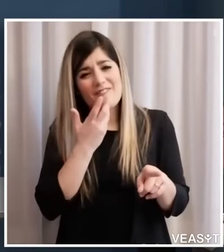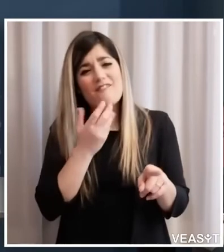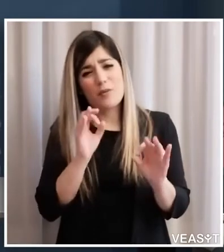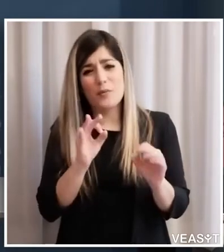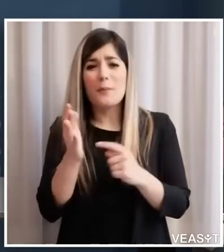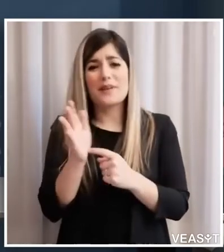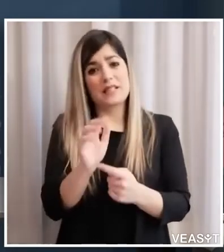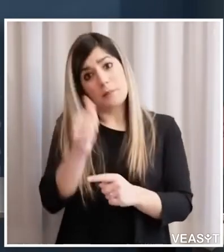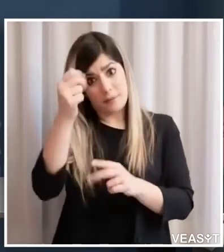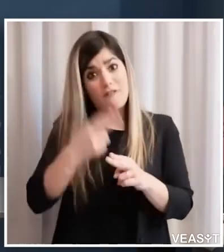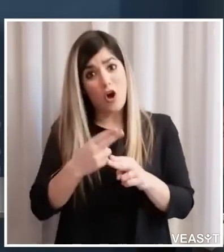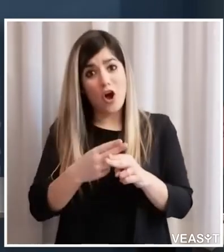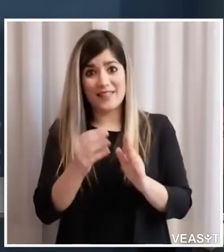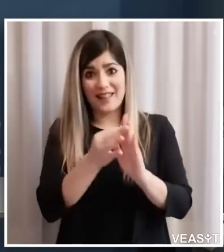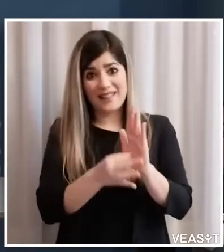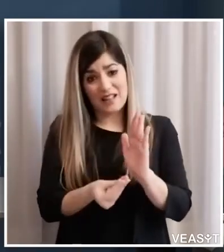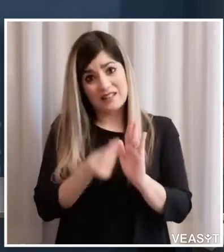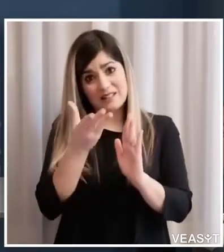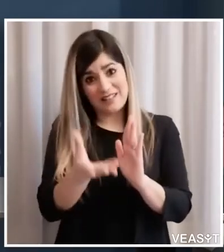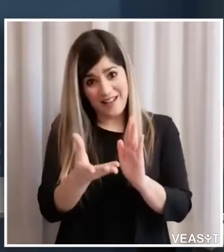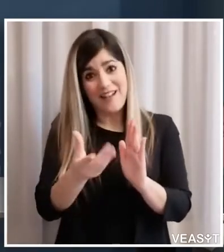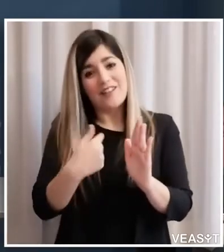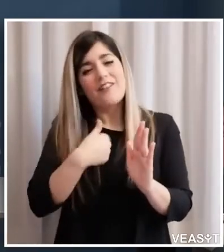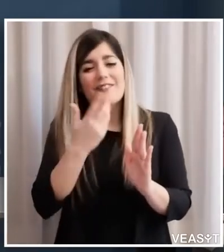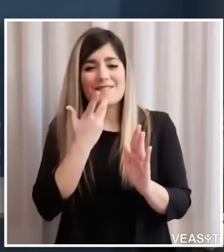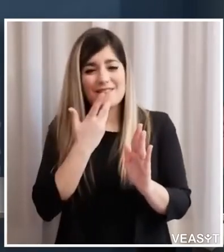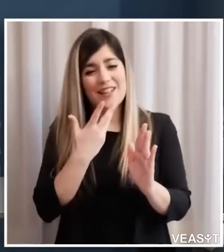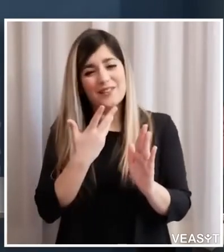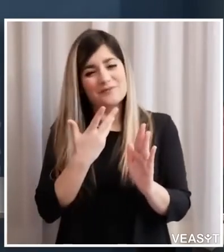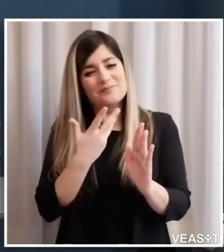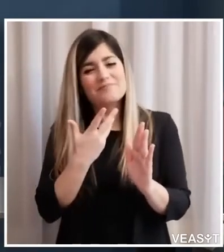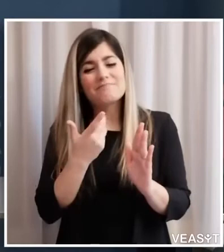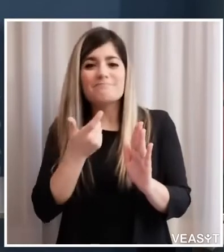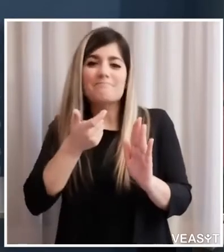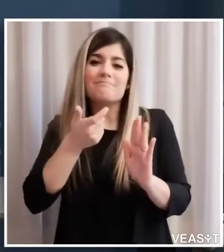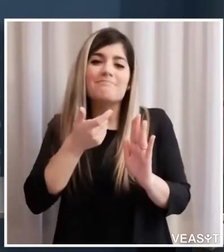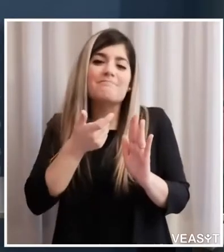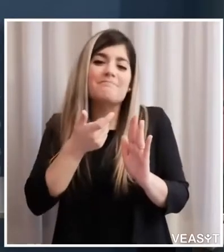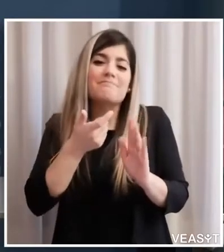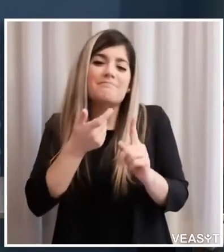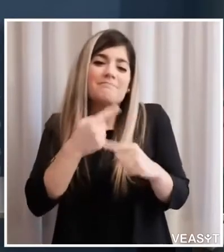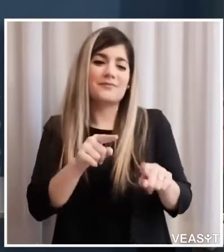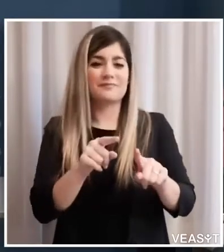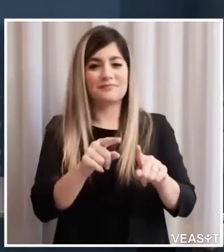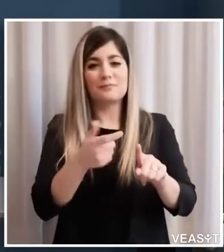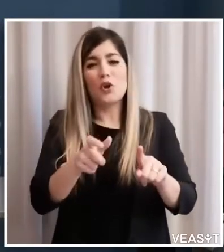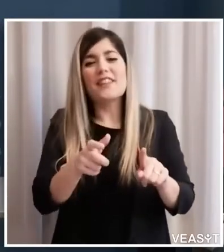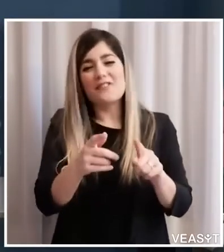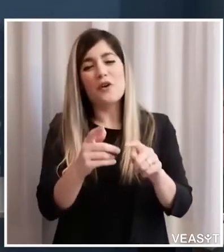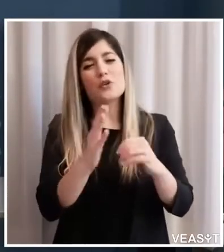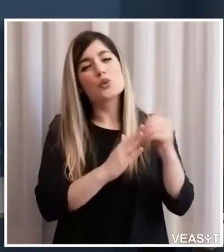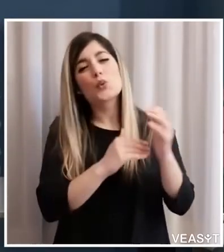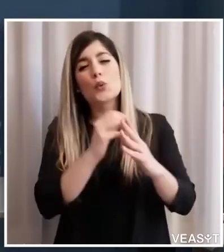questi dati relativamente a queste strutture attualmente sempre sono strutture come anche le